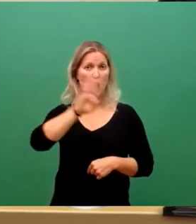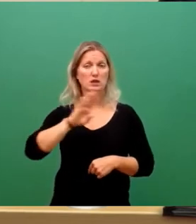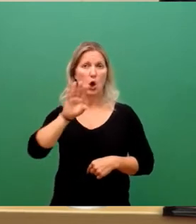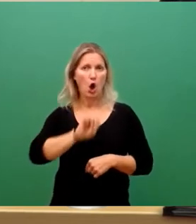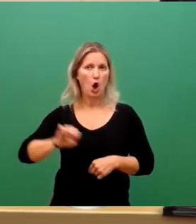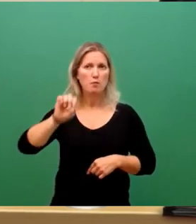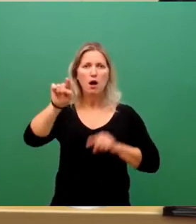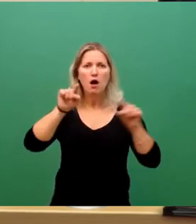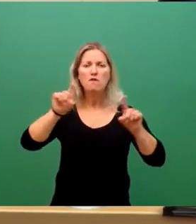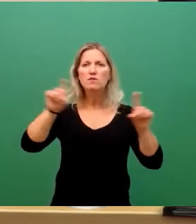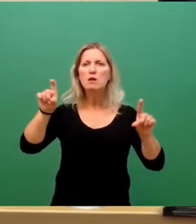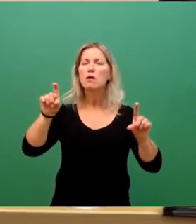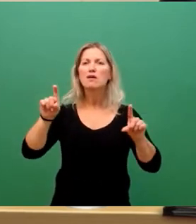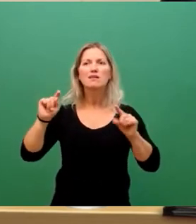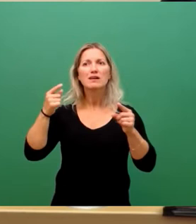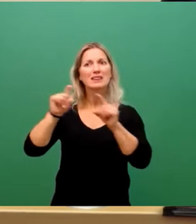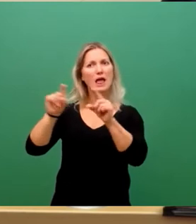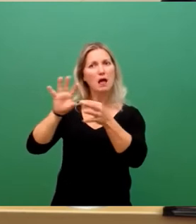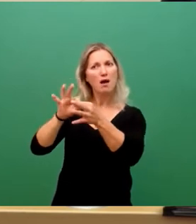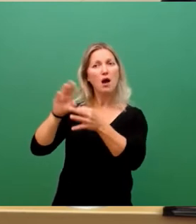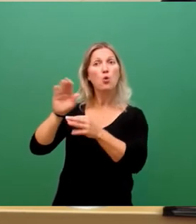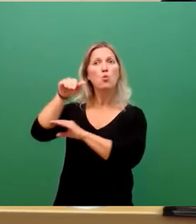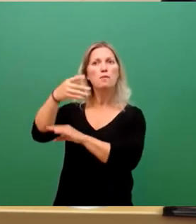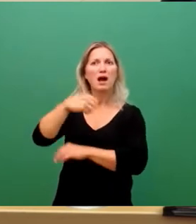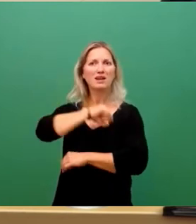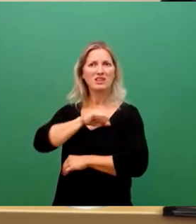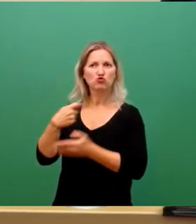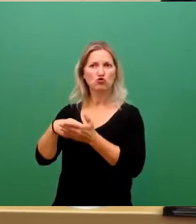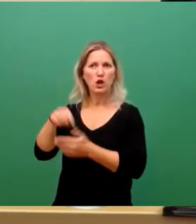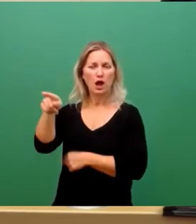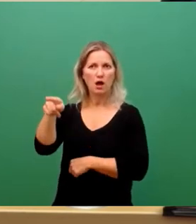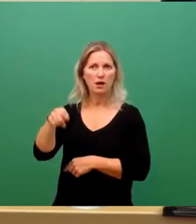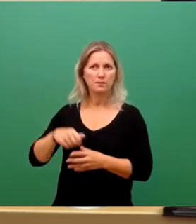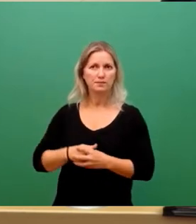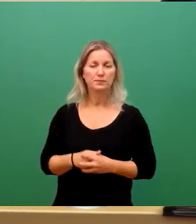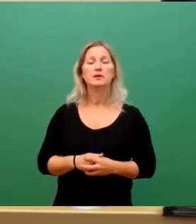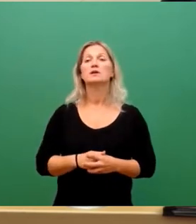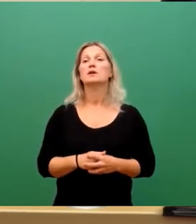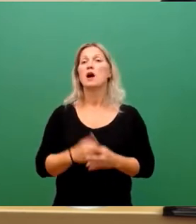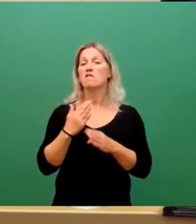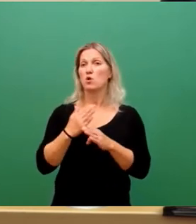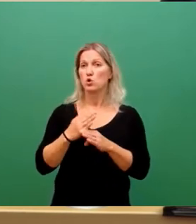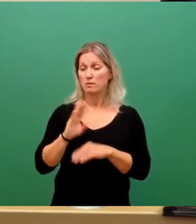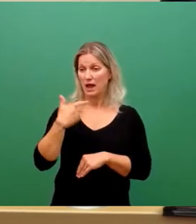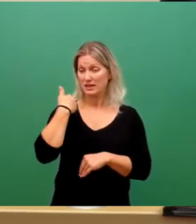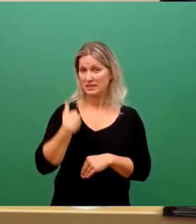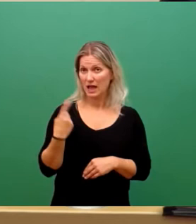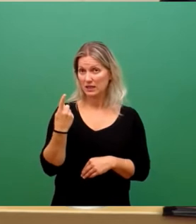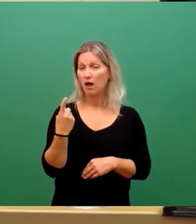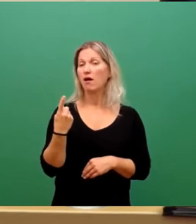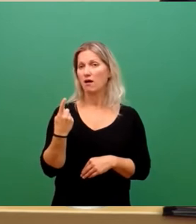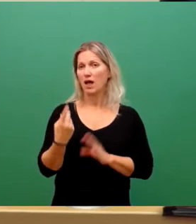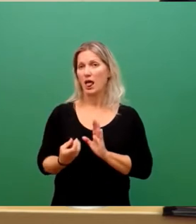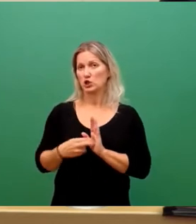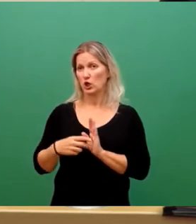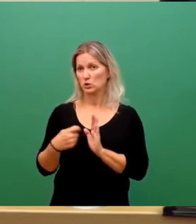weil sie nämlich jetzt auf der einen Seite, was ihre Gestehungskosten sind und zum